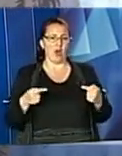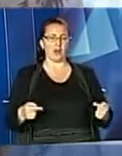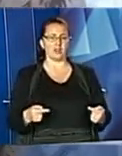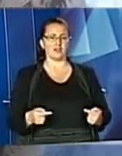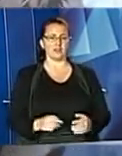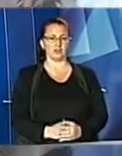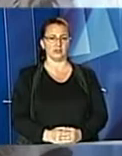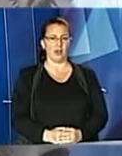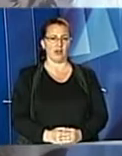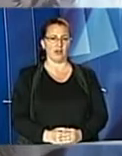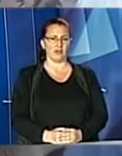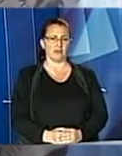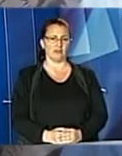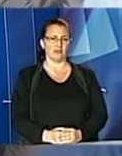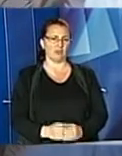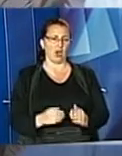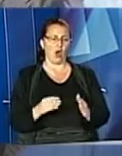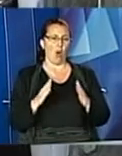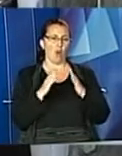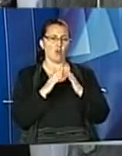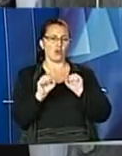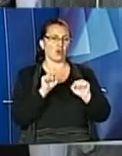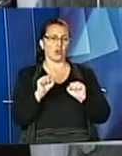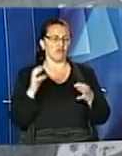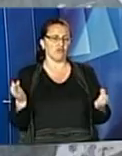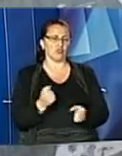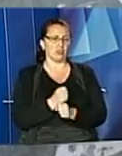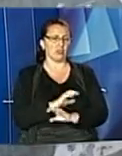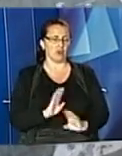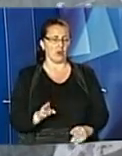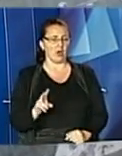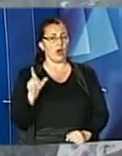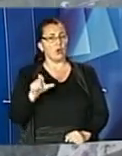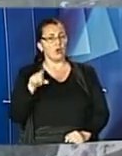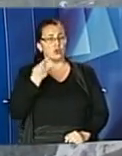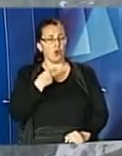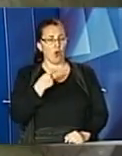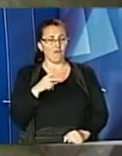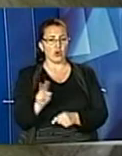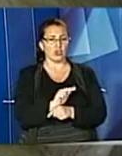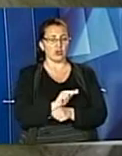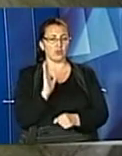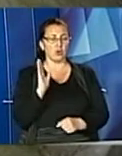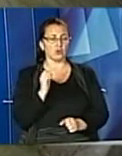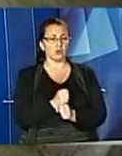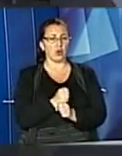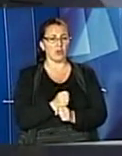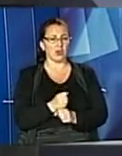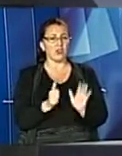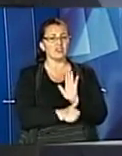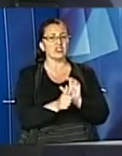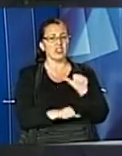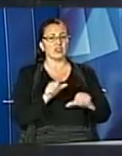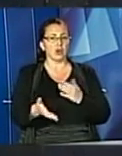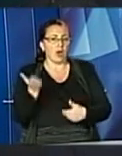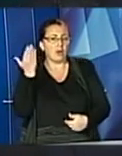без того всього, в домоправлі взагалі нічого не робить, тільки гроші збираємо. Мешканці кажуть, що востанній ремонт тут робили у 60-х роках минулого століття. Та,